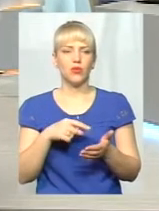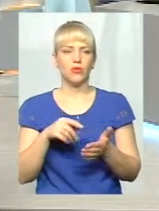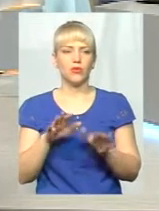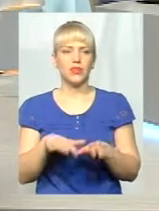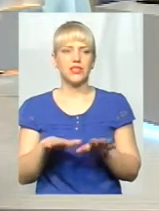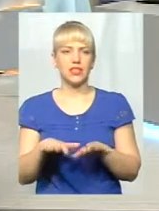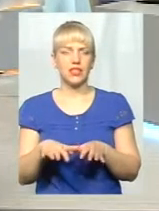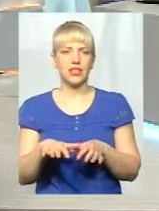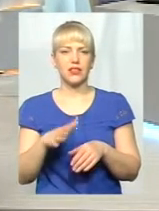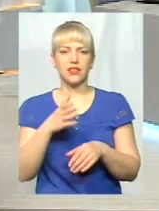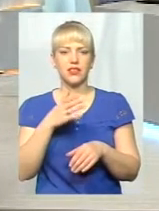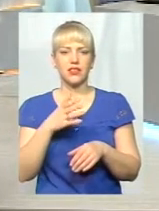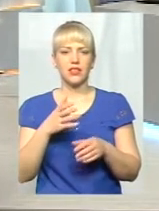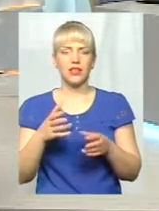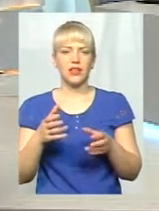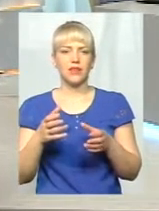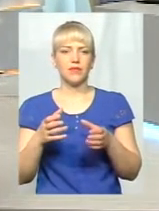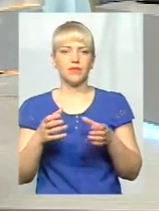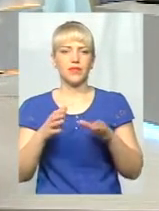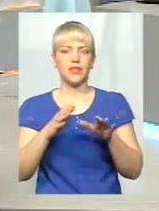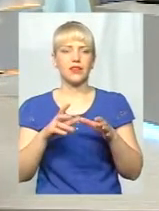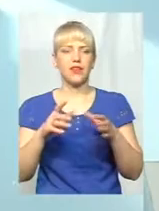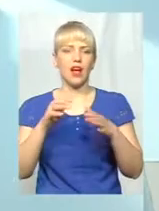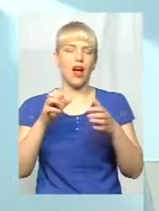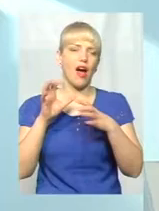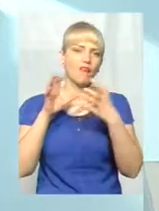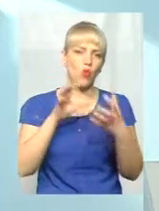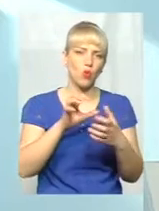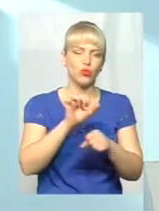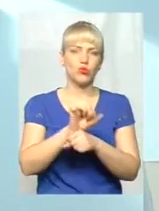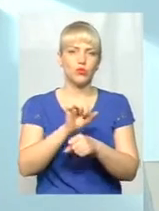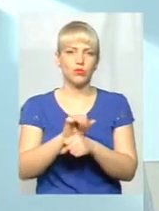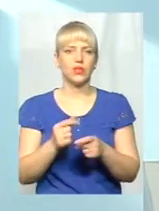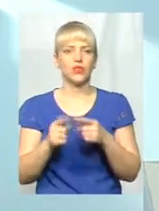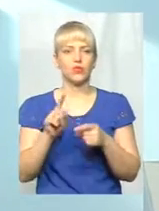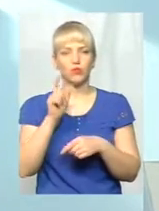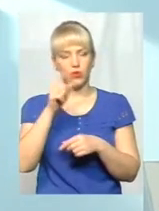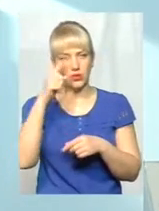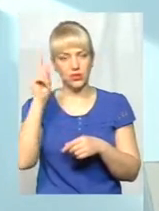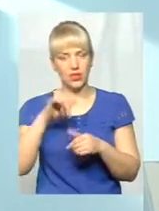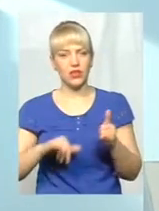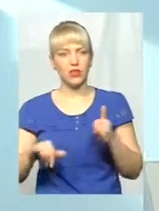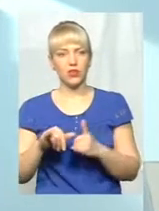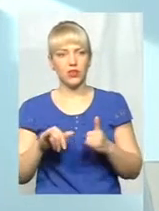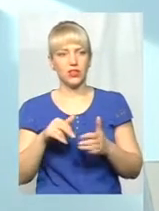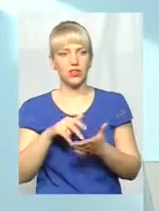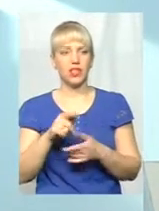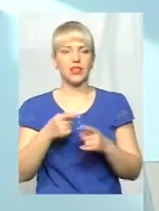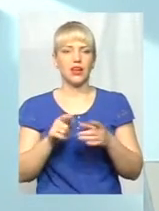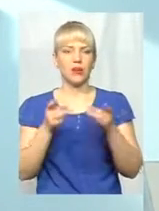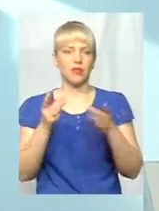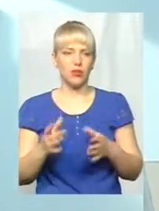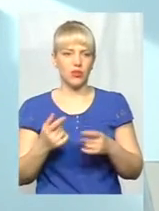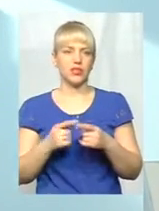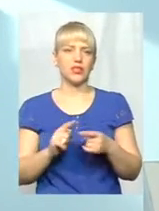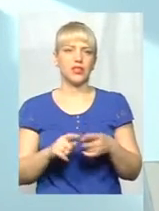скупчених людей, на автобусних зупинках, люди, щоб знали, як, куди, куди прийти. Але я хочу сказати, що це дуже просто, це